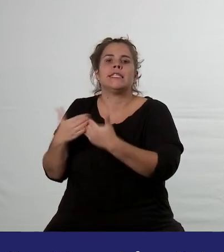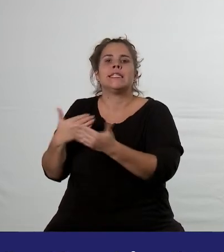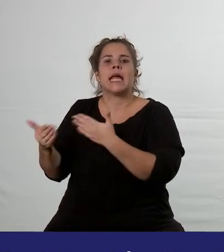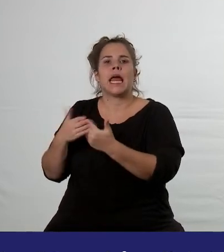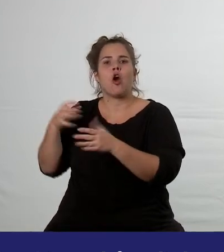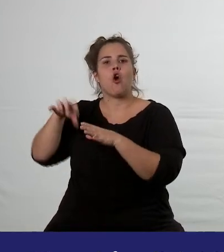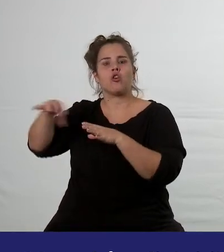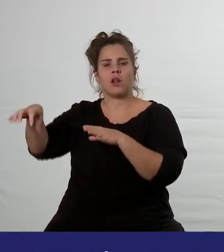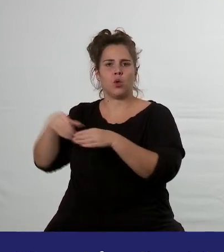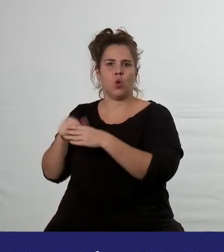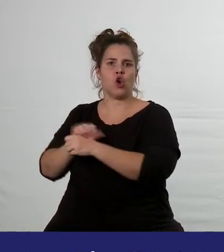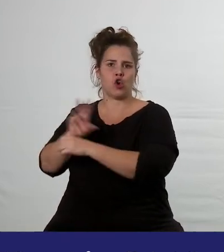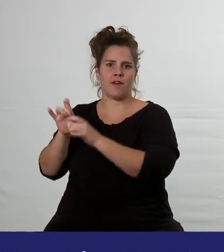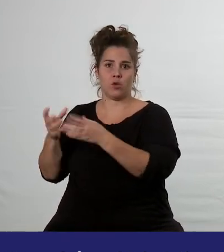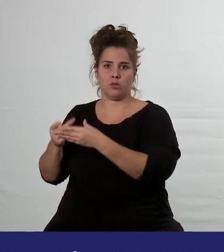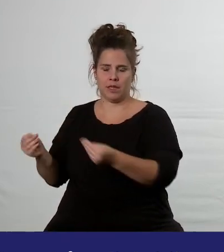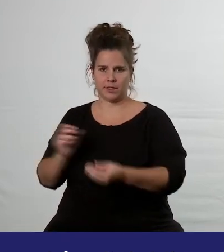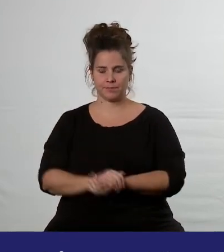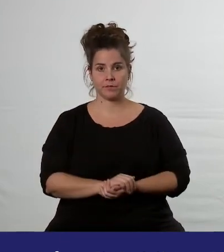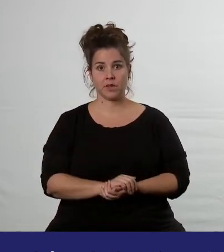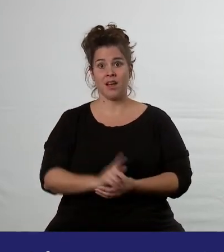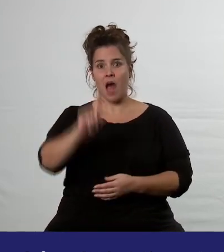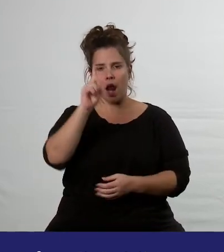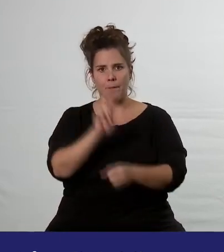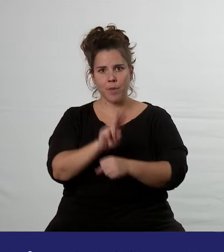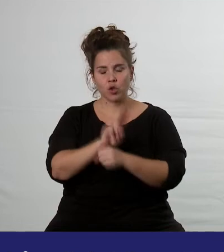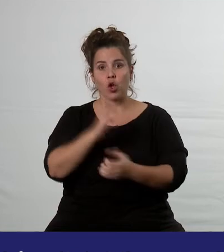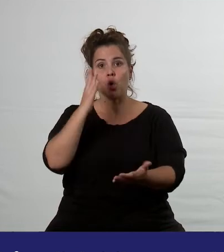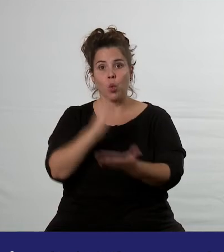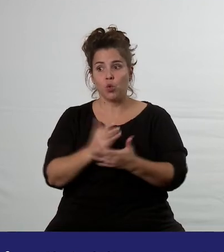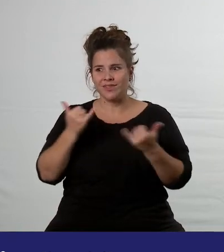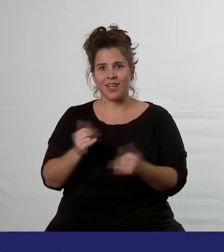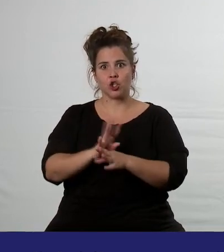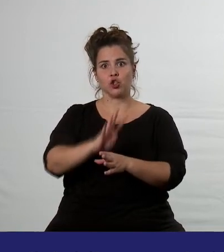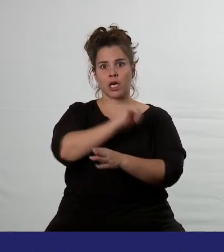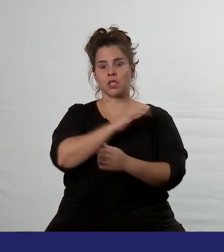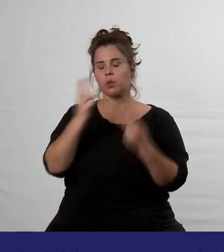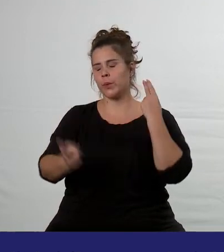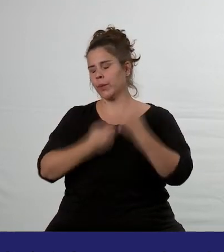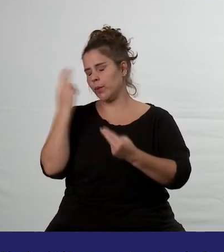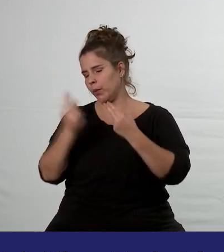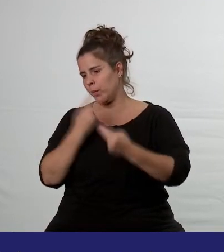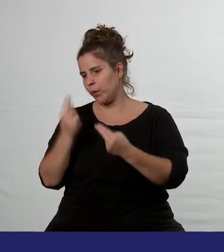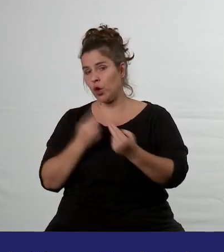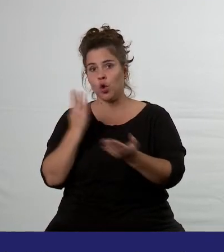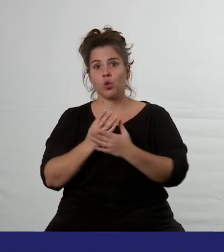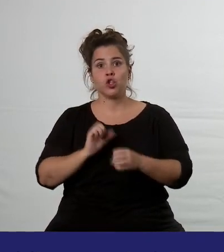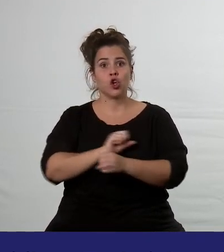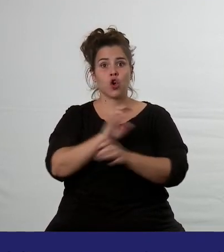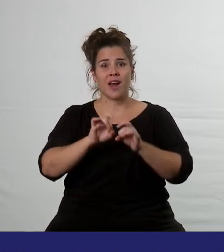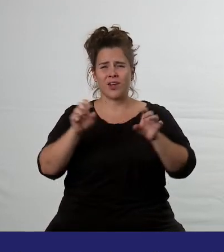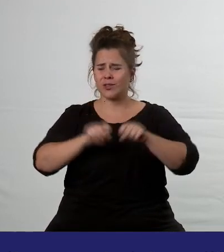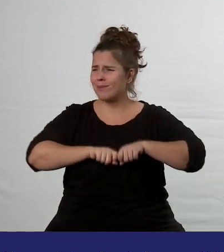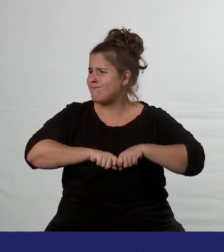Až teď na podzim jsme všichni poznali, co to znamená, když je to opravdu těžké. Covid se nám na chvíli vymknul z ruky.